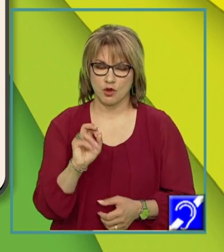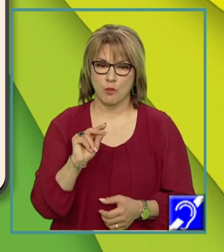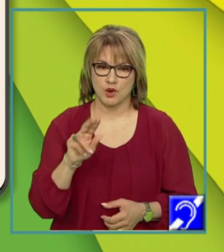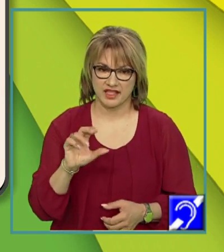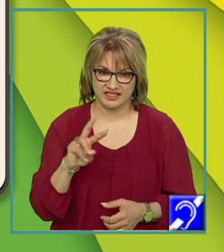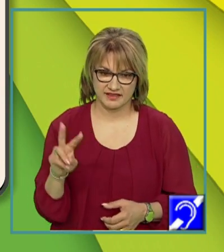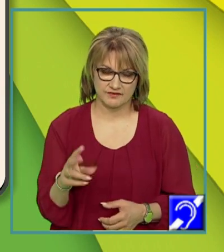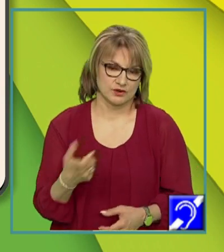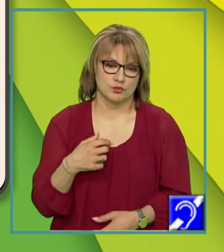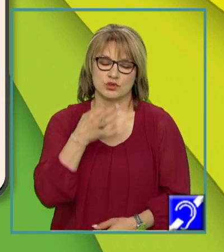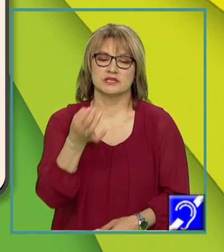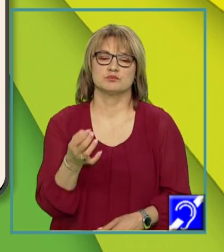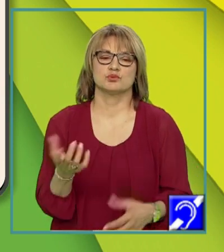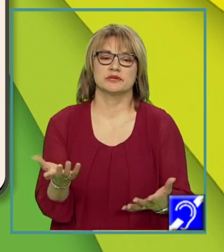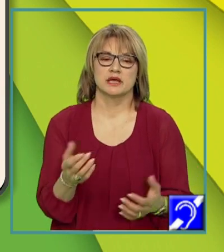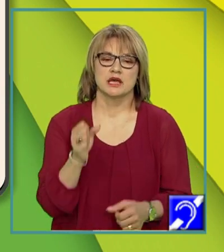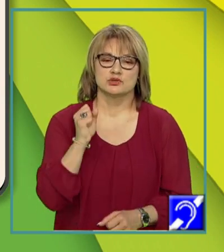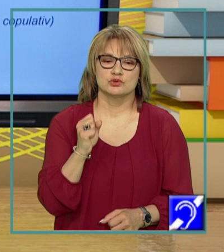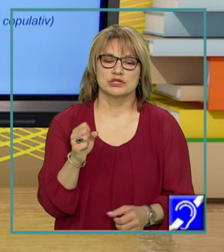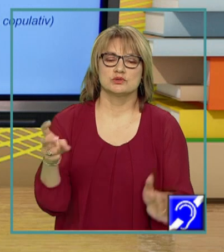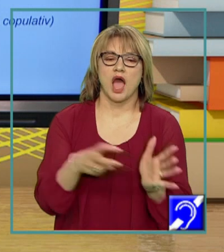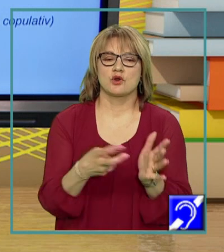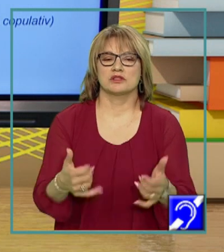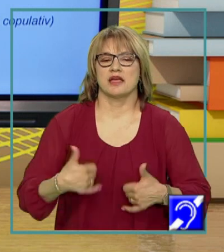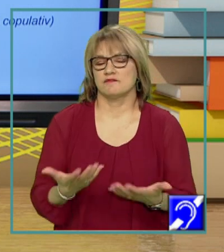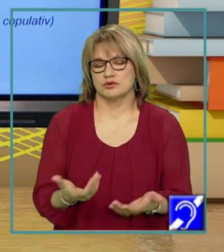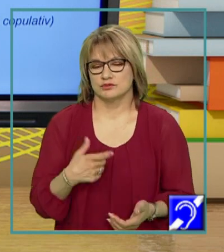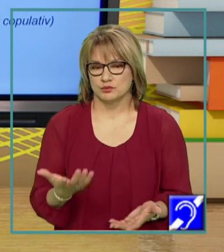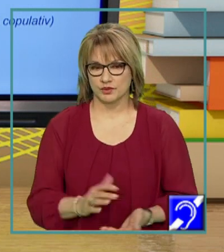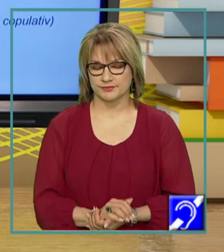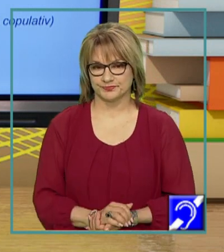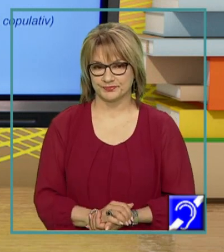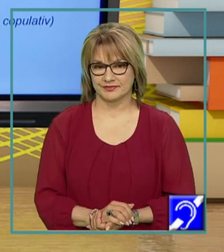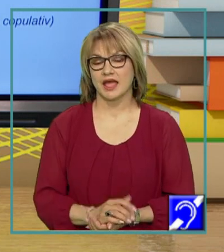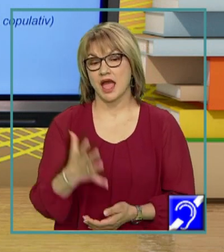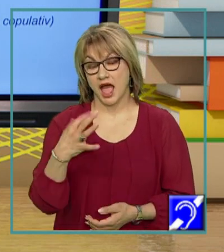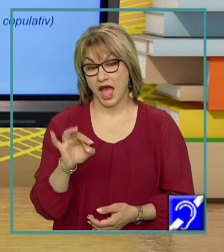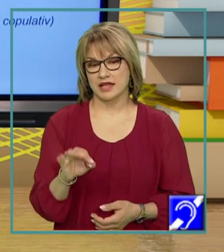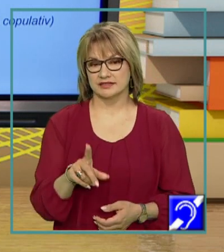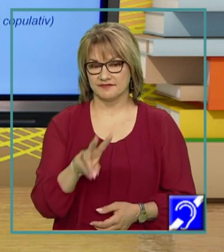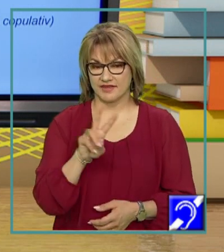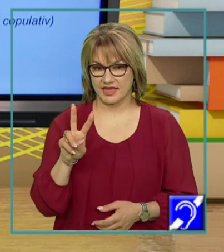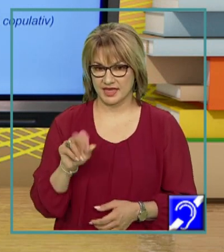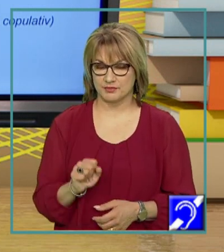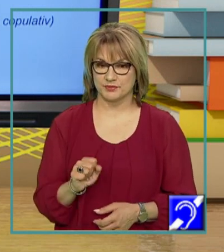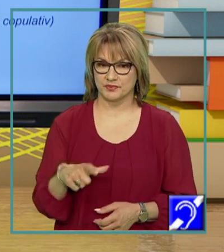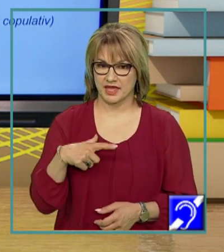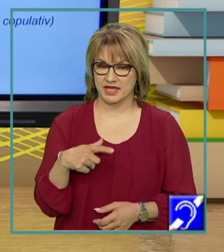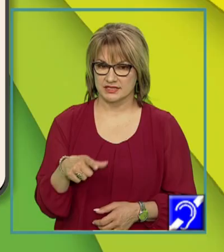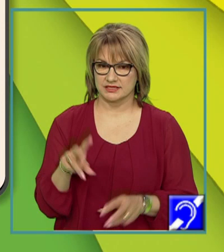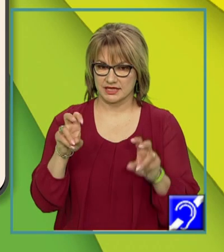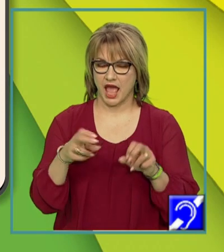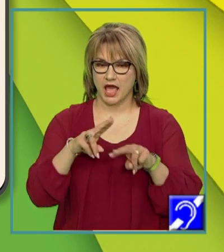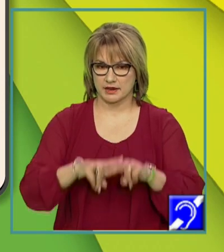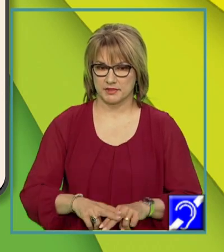că nu putem spune succesul a notat efort. Un alt verb copulativ dar și predicativ în funcție de context este verbul a